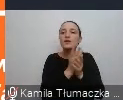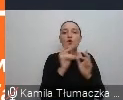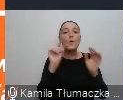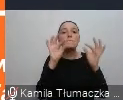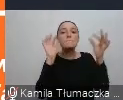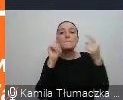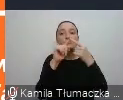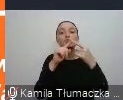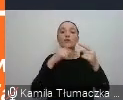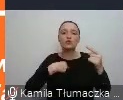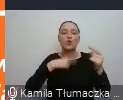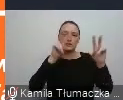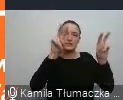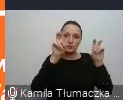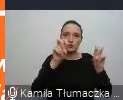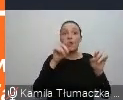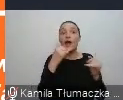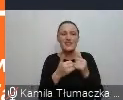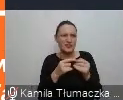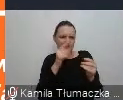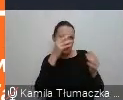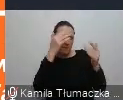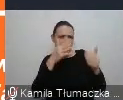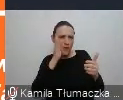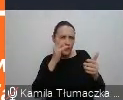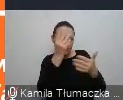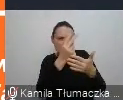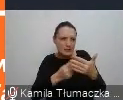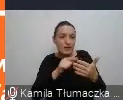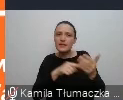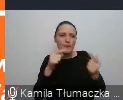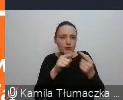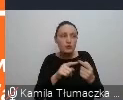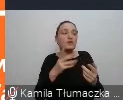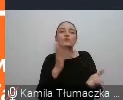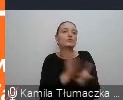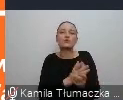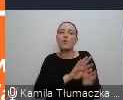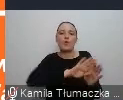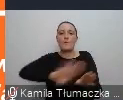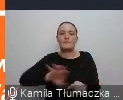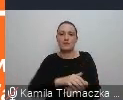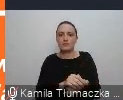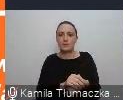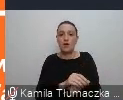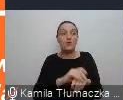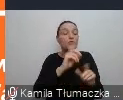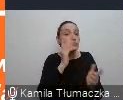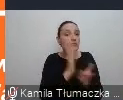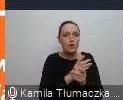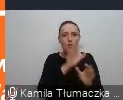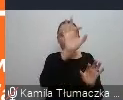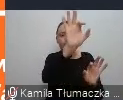pasujące. Jeśli po prostu mam jakieś przekonania, to znajduję taki fragment, który zgadza się z moim